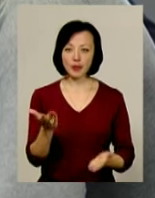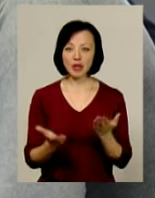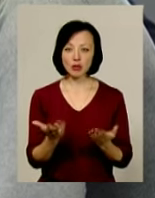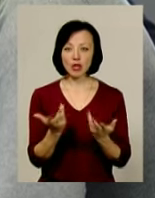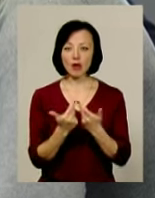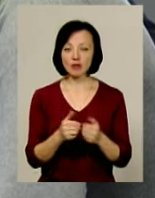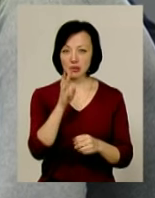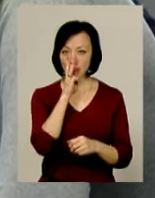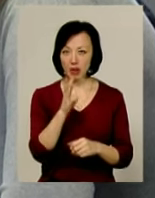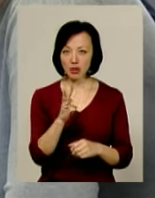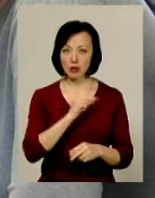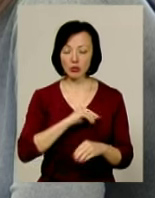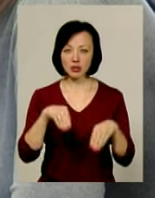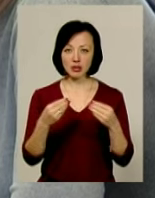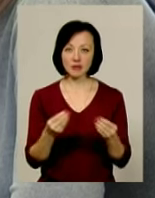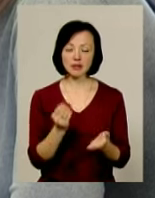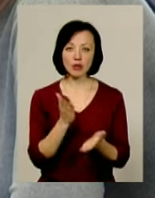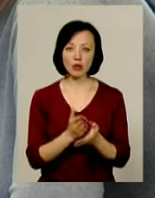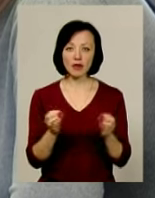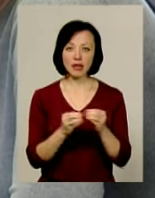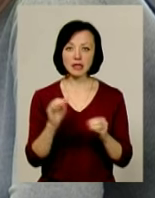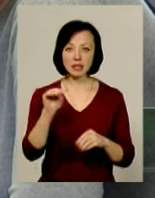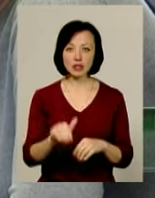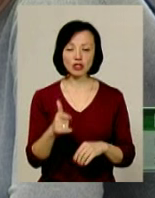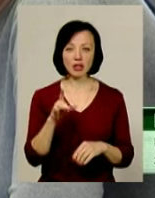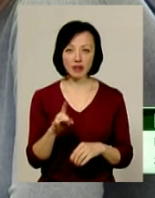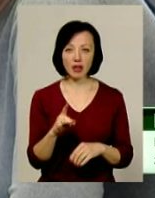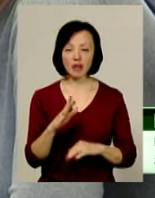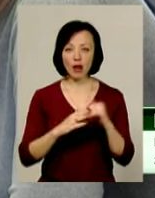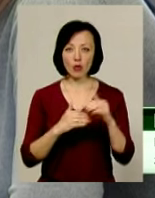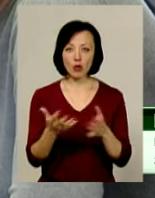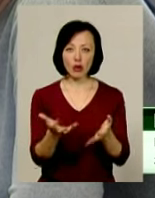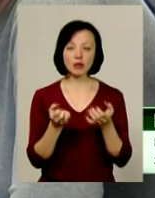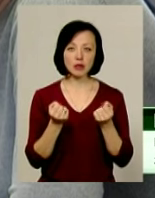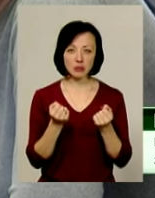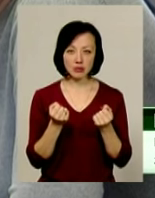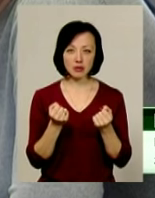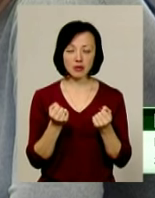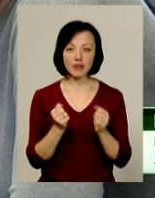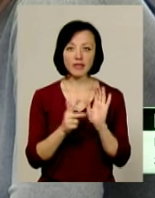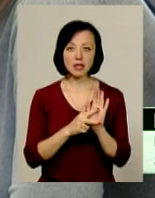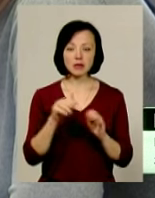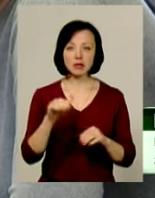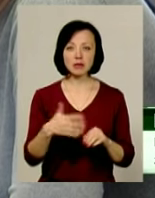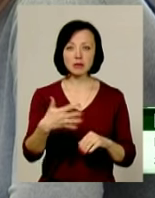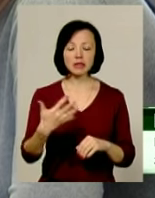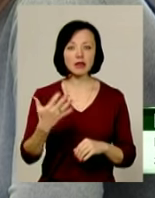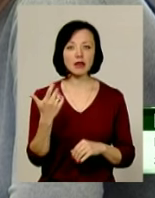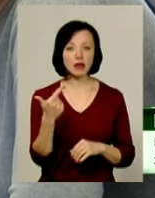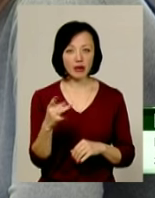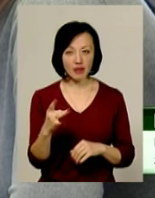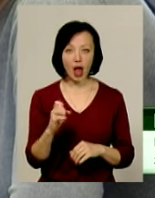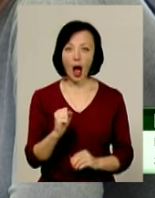нарахована заробітна плата роботодавцям становить 10 тисяч гривень, то на руки працівник отримує так звану 8 тисяч 50 гривень.